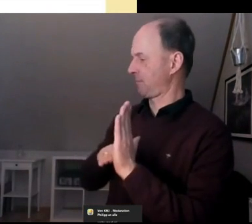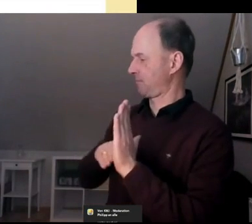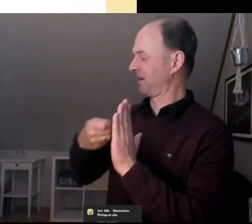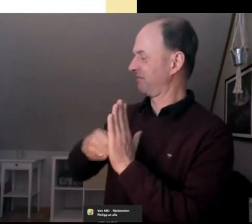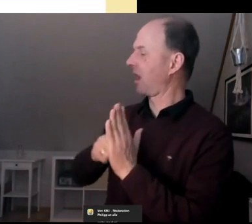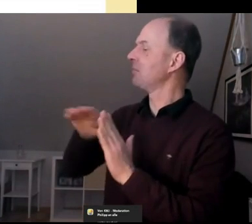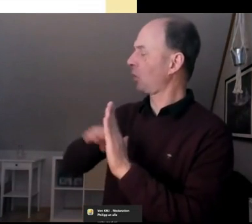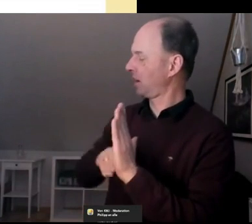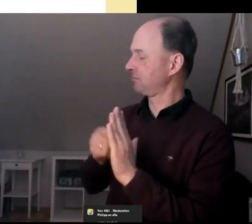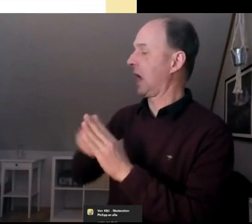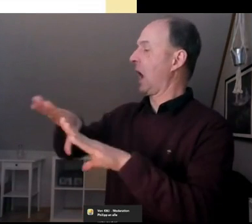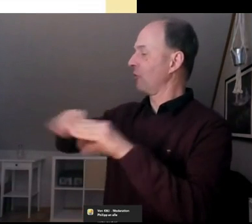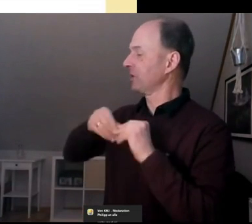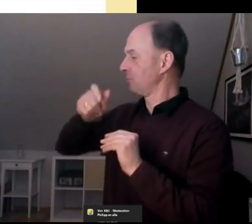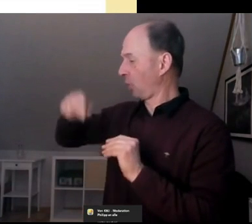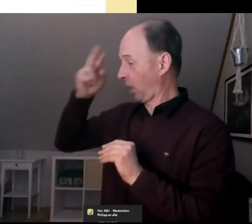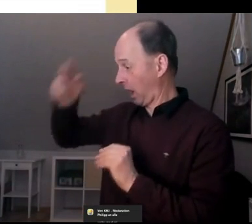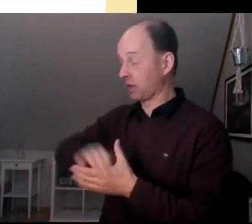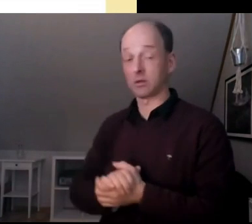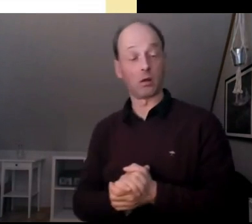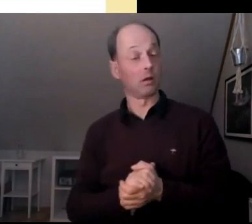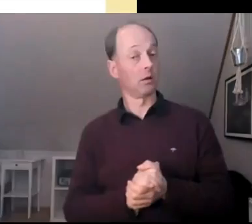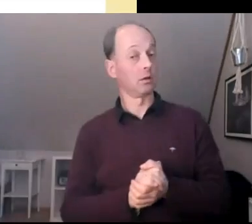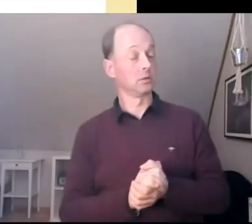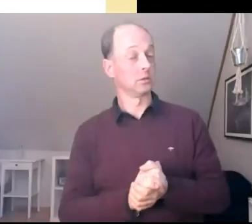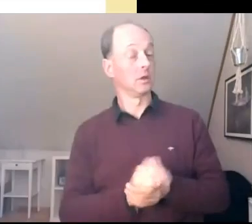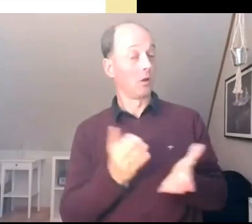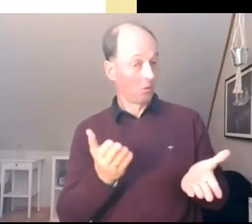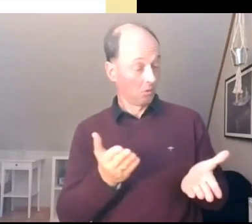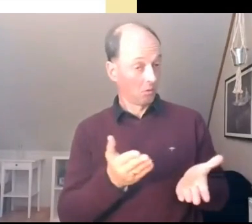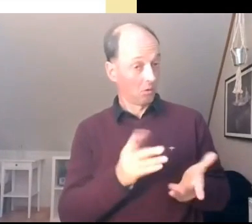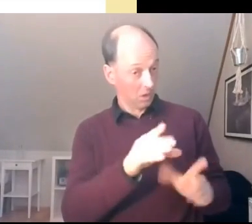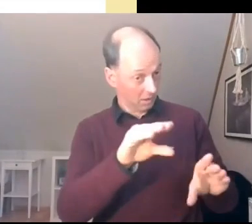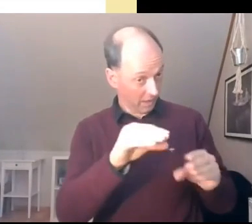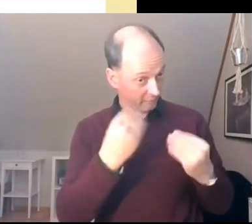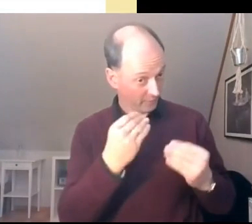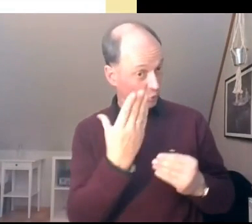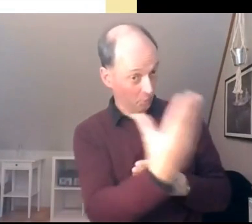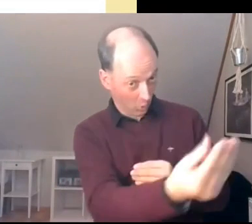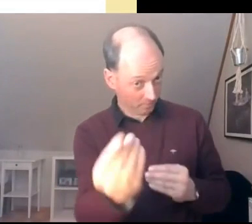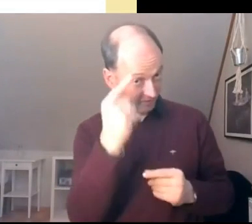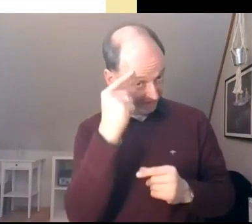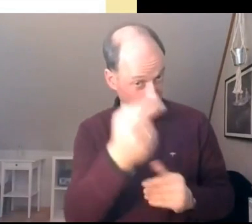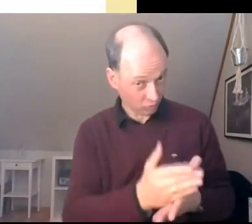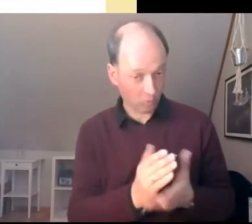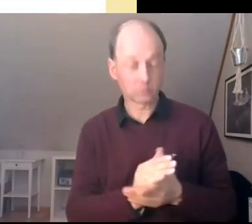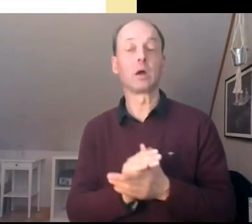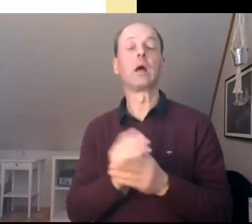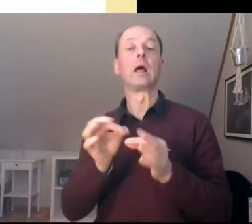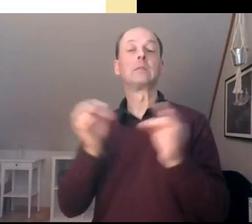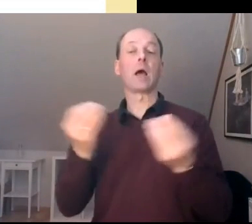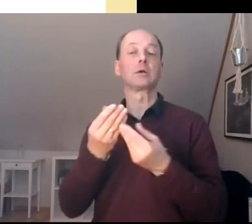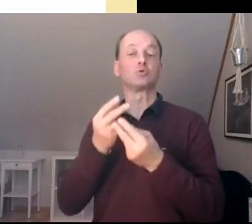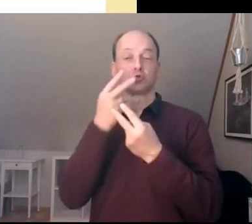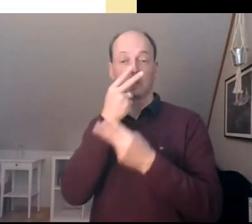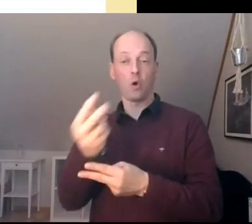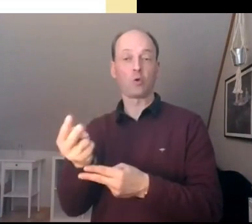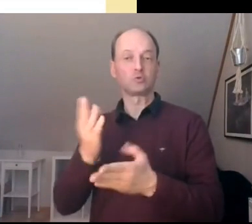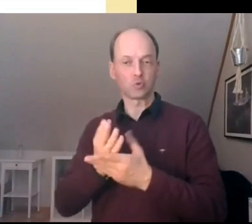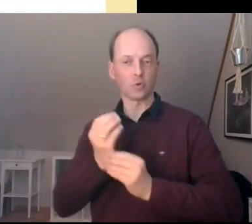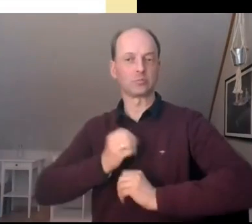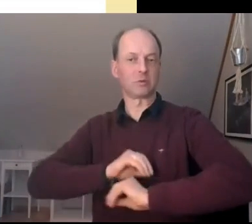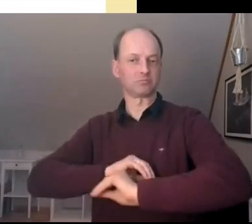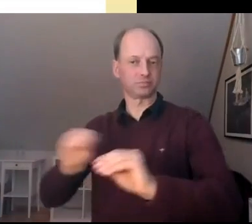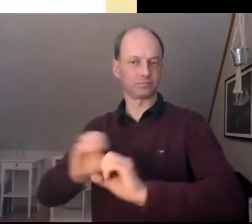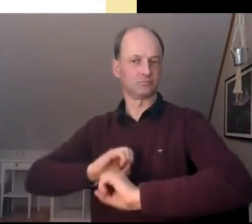Finde ich super, dass ihr diese Nachricht mitbekommen habt. Ich finde es auch klasse, dass Tagesschau und alle möglichen darüber berichtet haben und dass ihr da auch zack